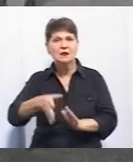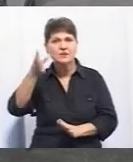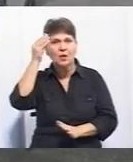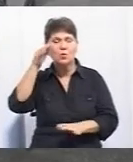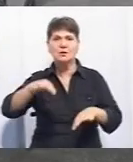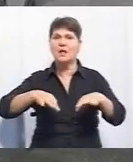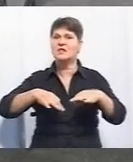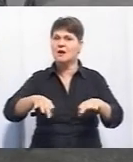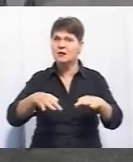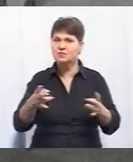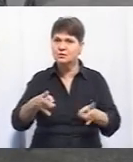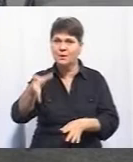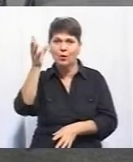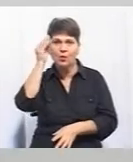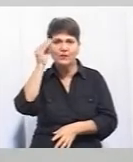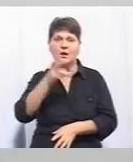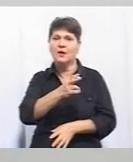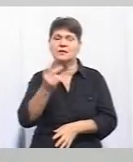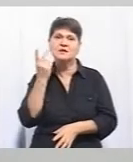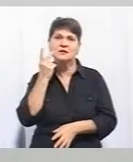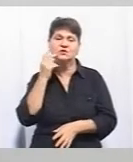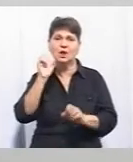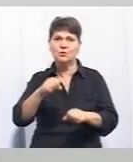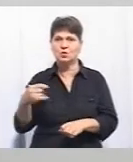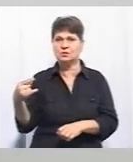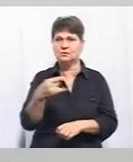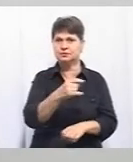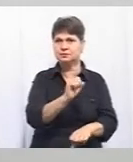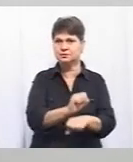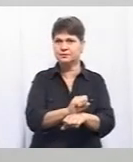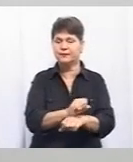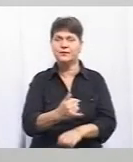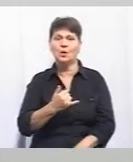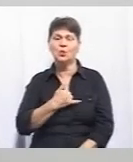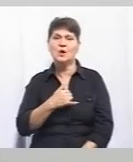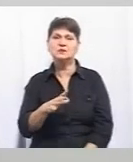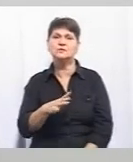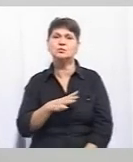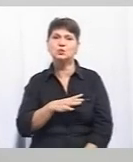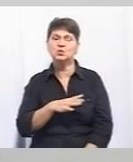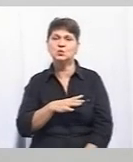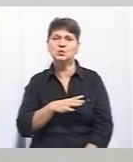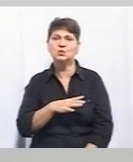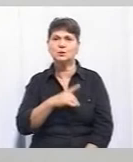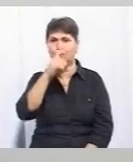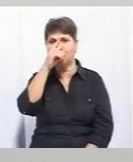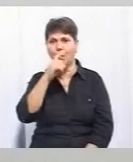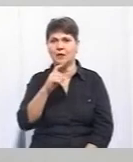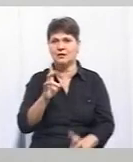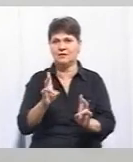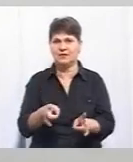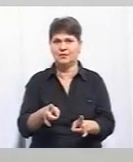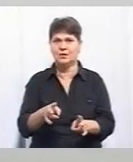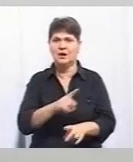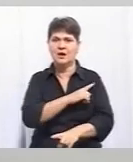транспортного засобу, не кожен раз може транспортний засоб зупинитися. У нас був такий ганебний випадок у минулому році, коли